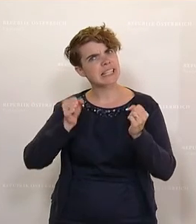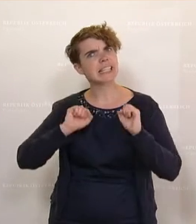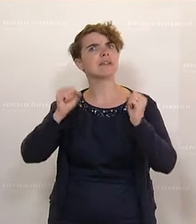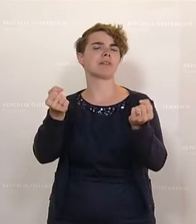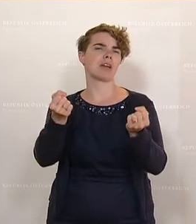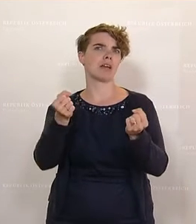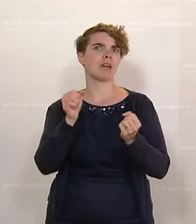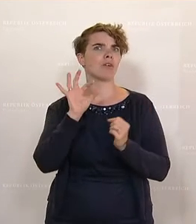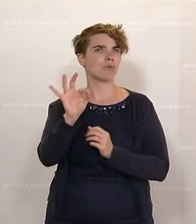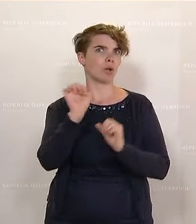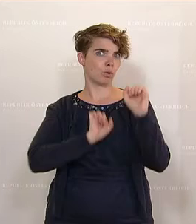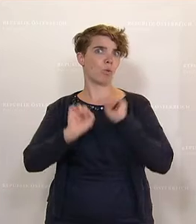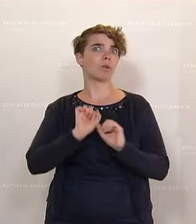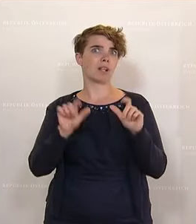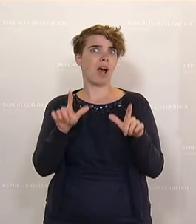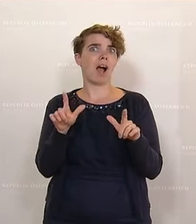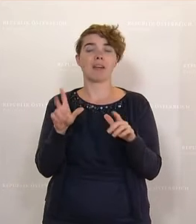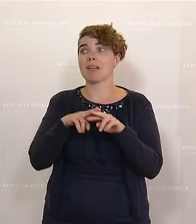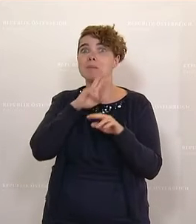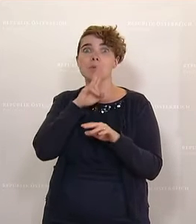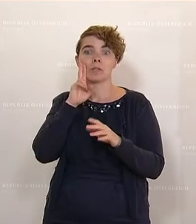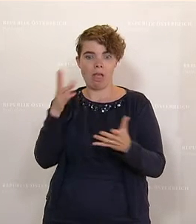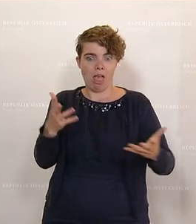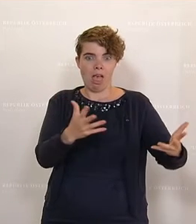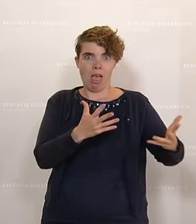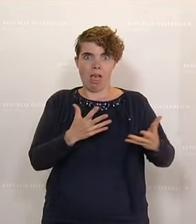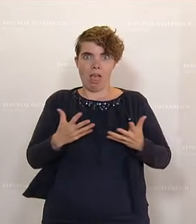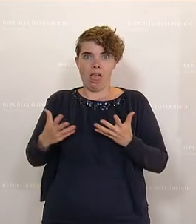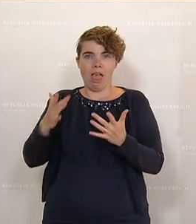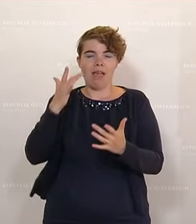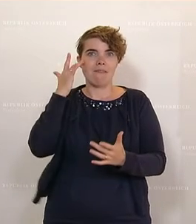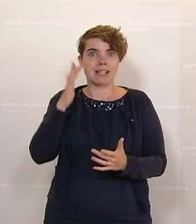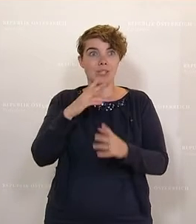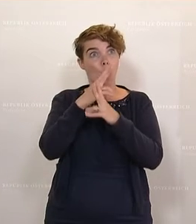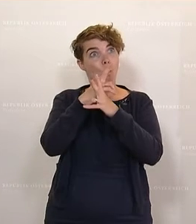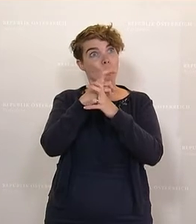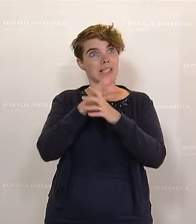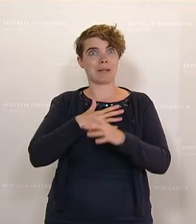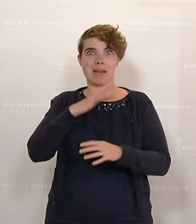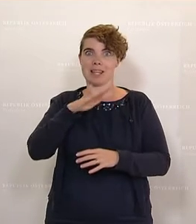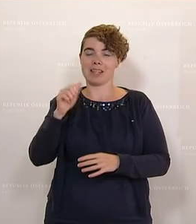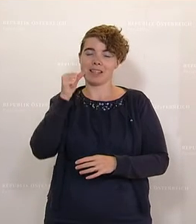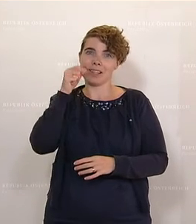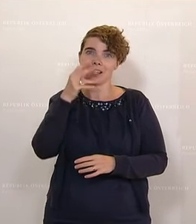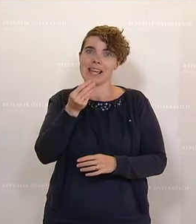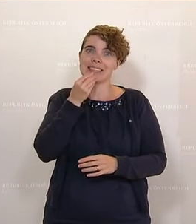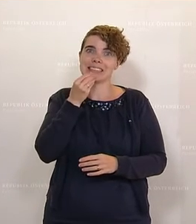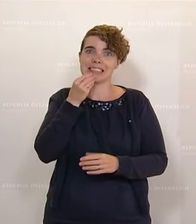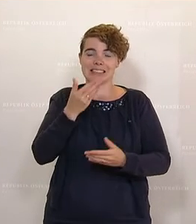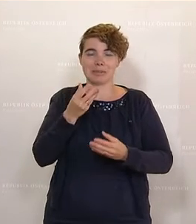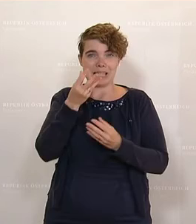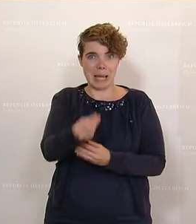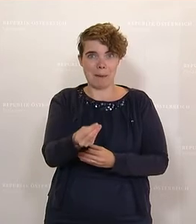insbesondere Müttern, die nicht wissen, weiterhin nicht wissen, wie sie die nächsten Tage ihre Kinder in Österreich ernähren sollen, aus der Ukraine geflohen,